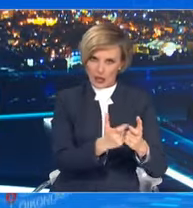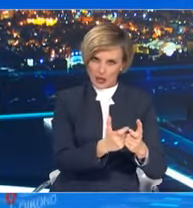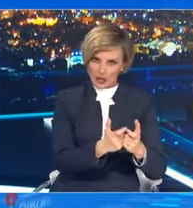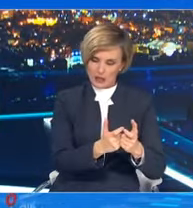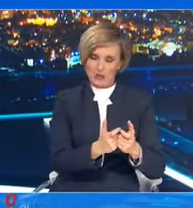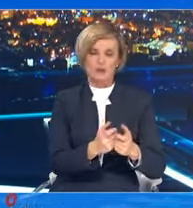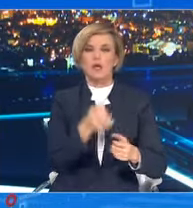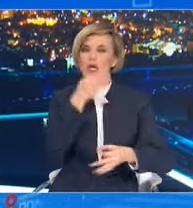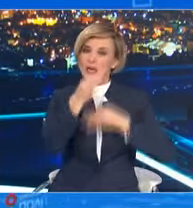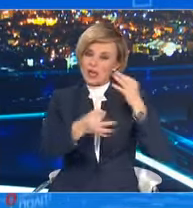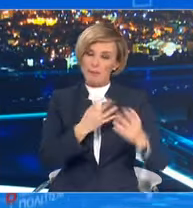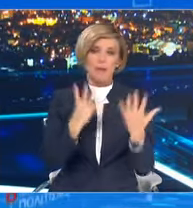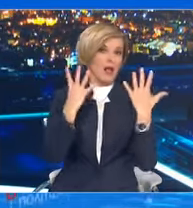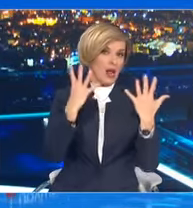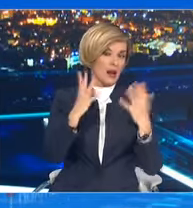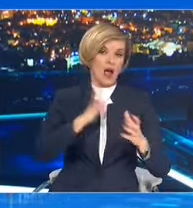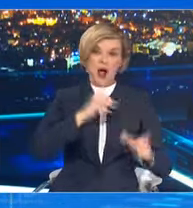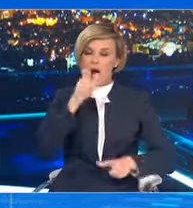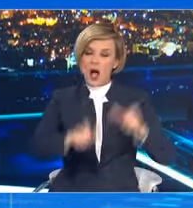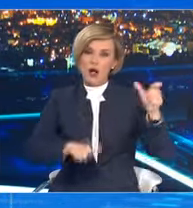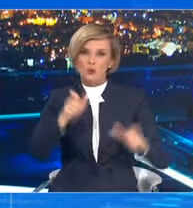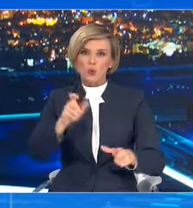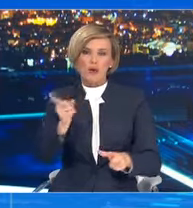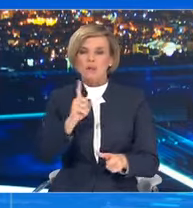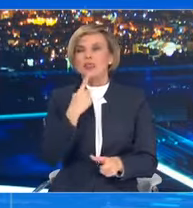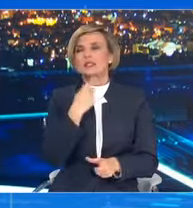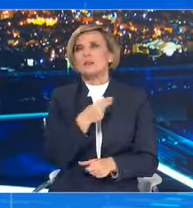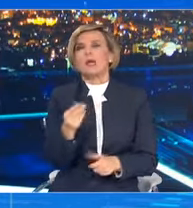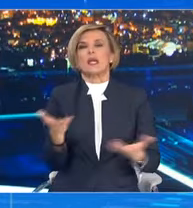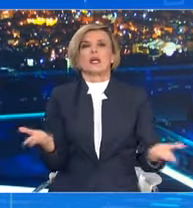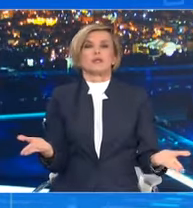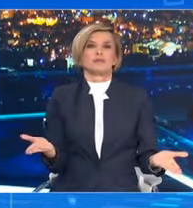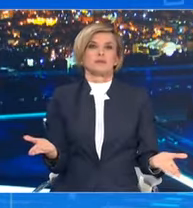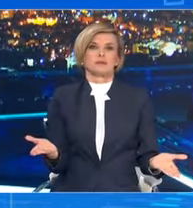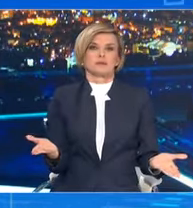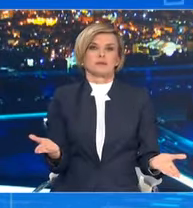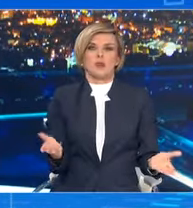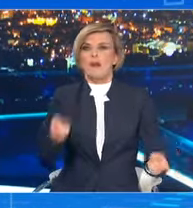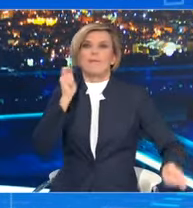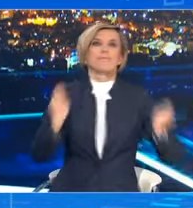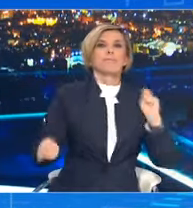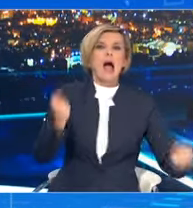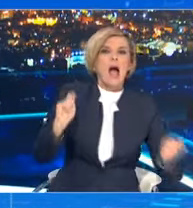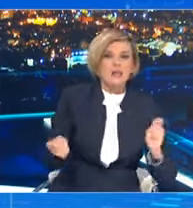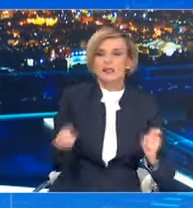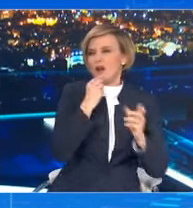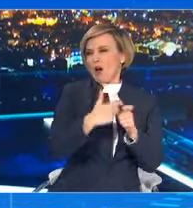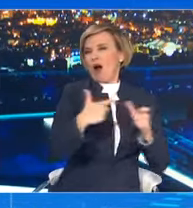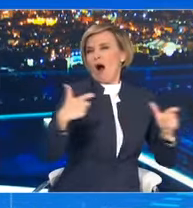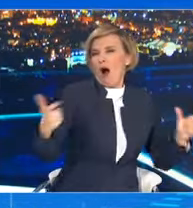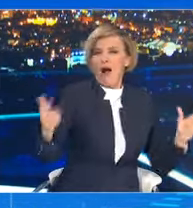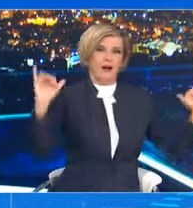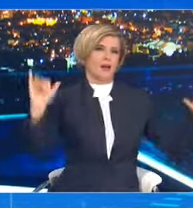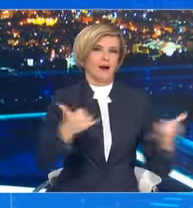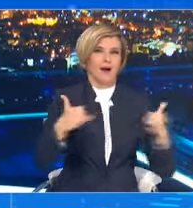όλοι οι επιδημιολόγοι το φωνάζουμε όλοι ότι δεν πρέπει να παραπέμπει σε καμία περίπτωση σε πάρτι ή σε ρεβεγιών ή σε στιγμές